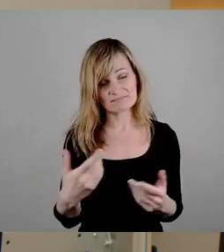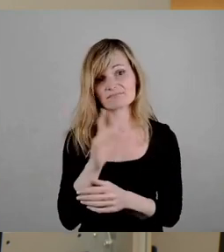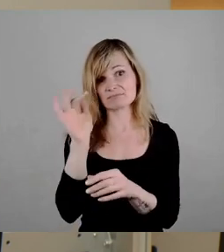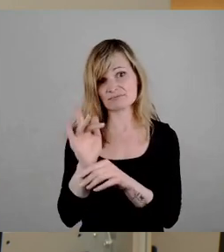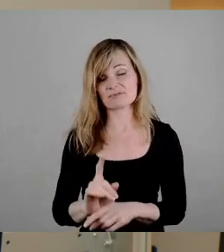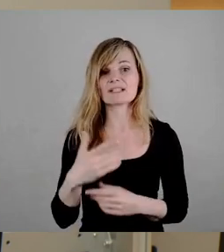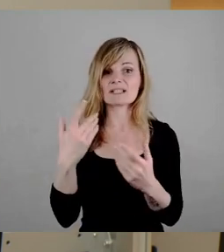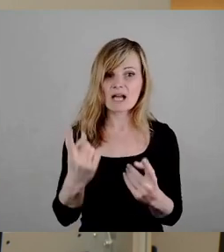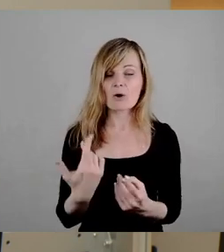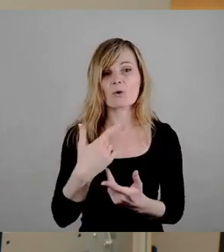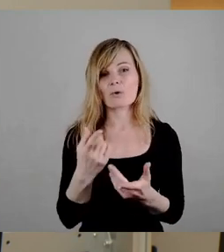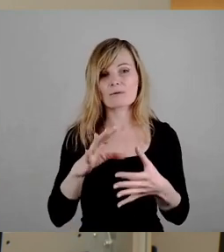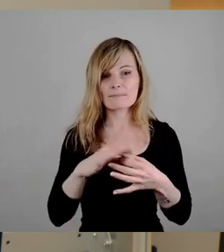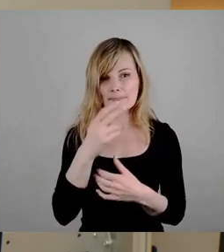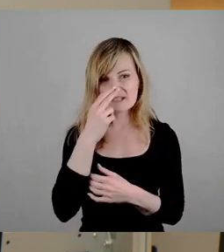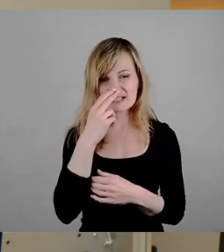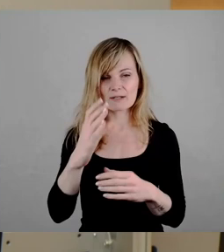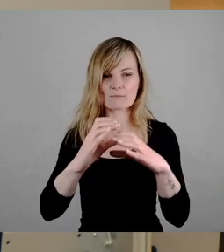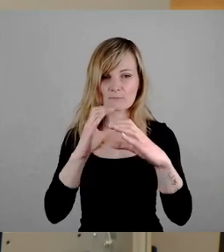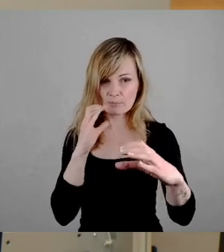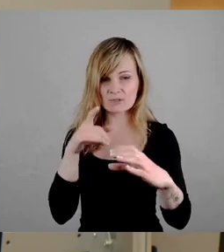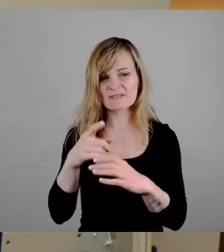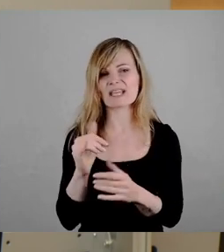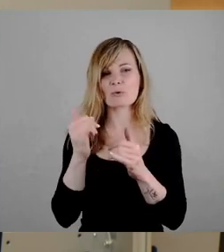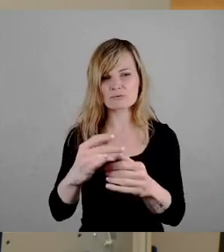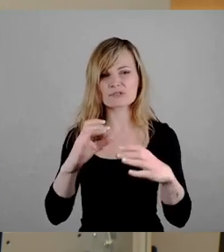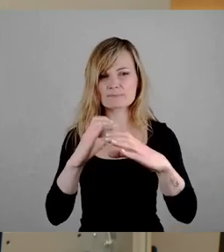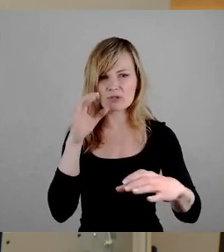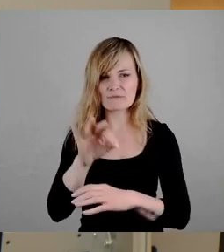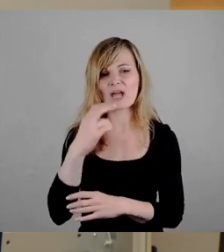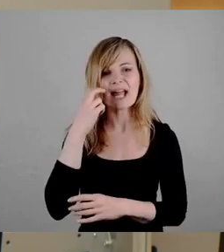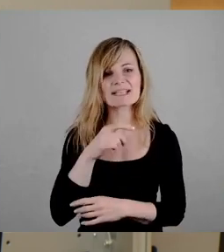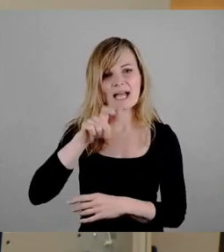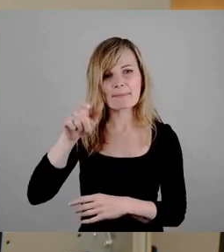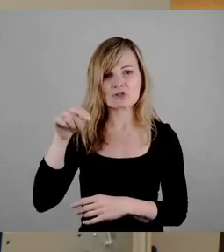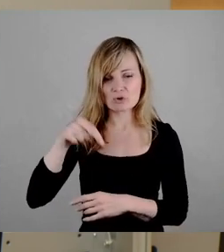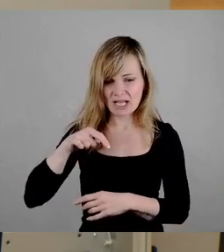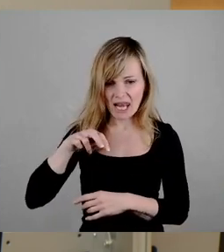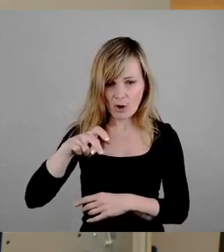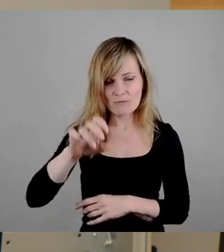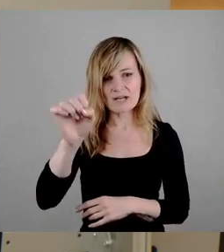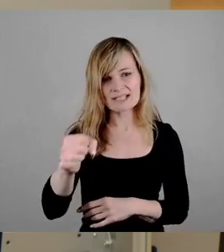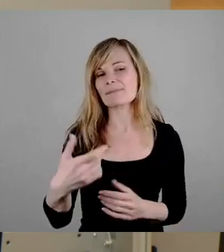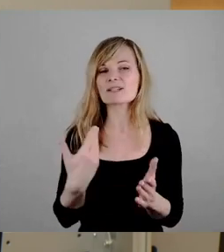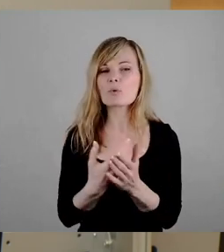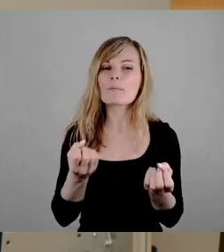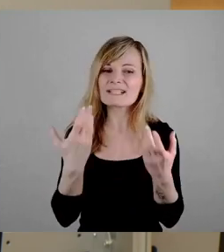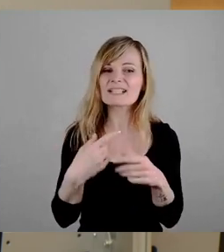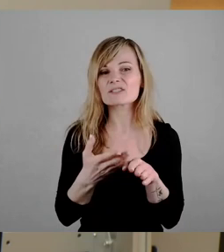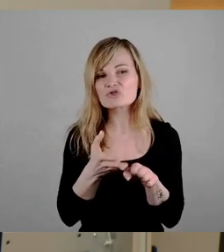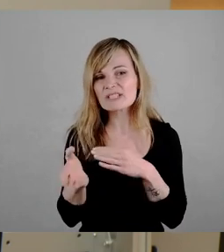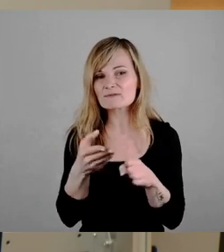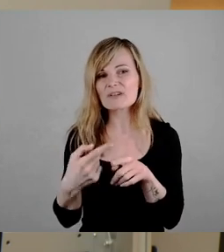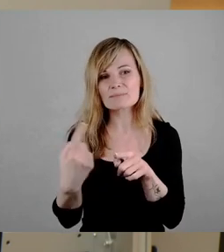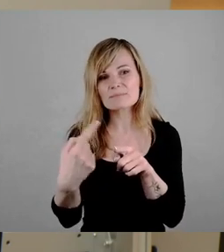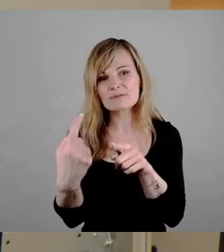Bus, dass die dann im Prinzip einen Ausflugsbus bei älteren Personen, die nicht mehr dort hinlaufen konnten, nicht mehr kriegen konnten. ist so ein Pann. Und wir